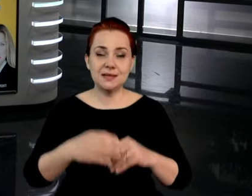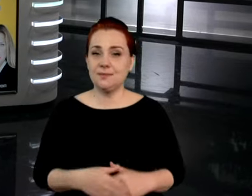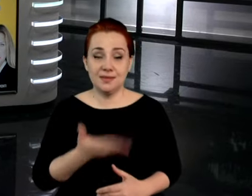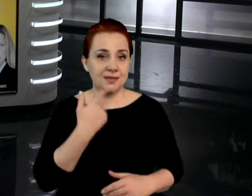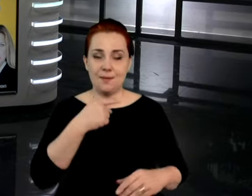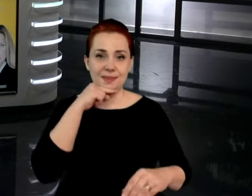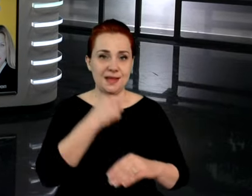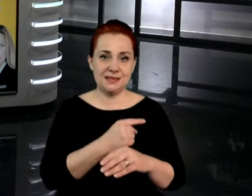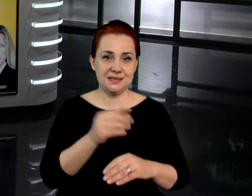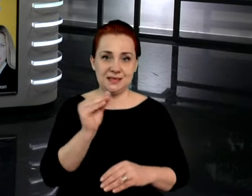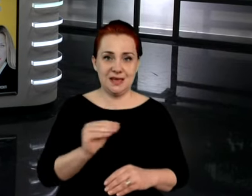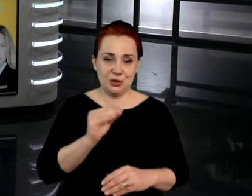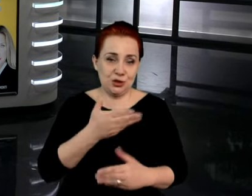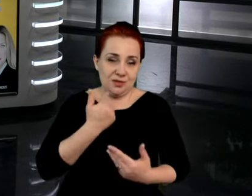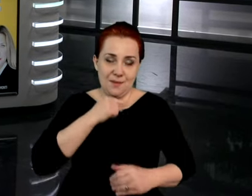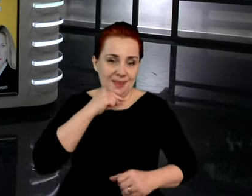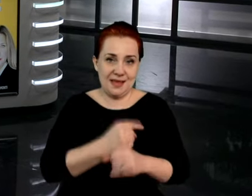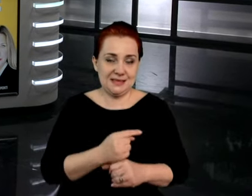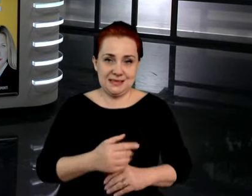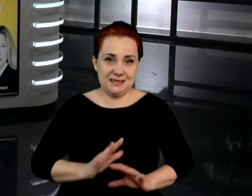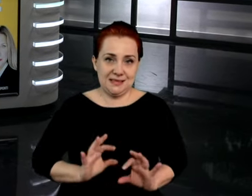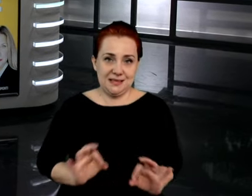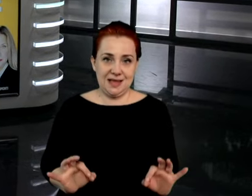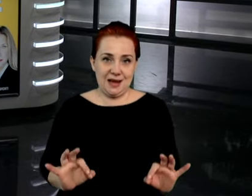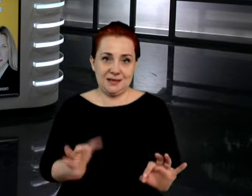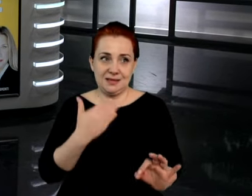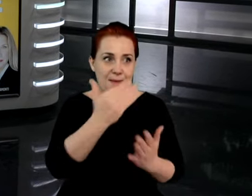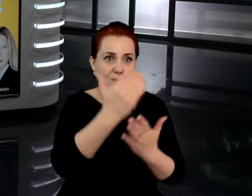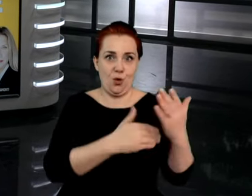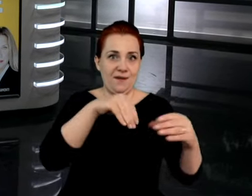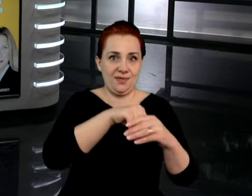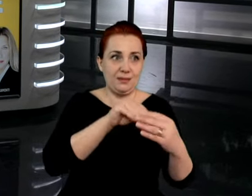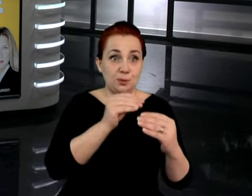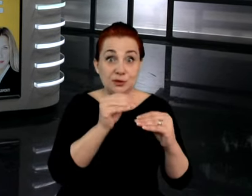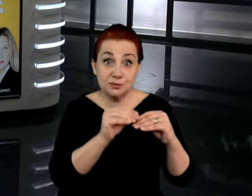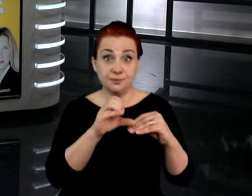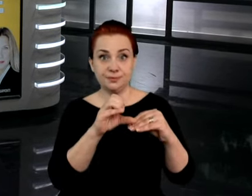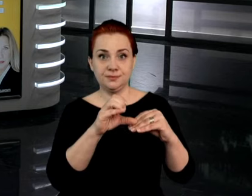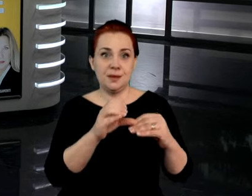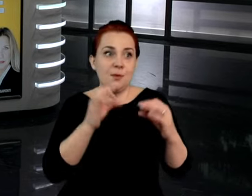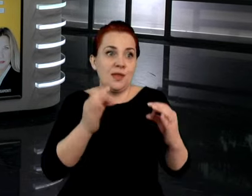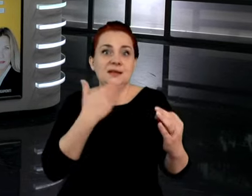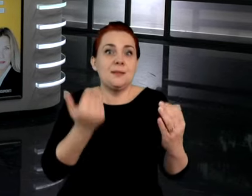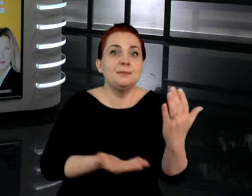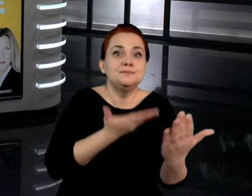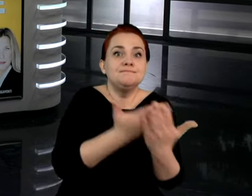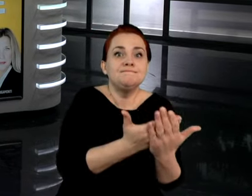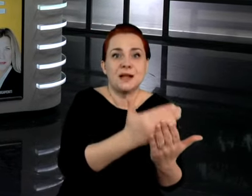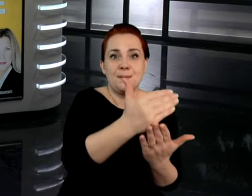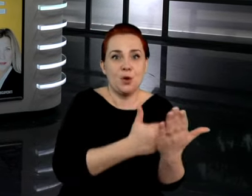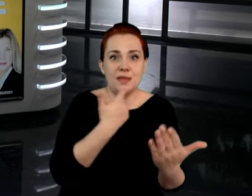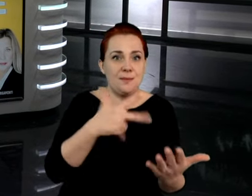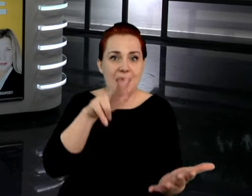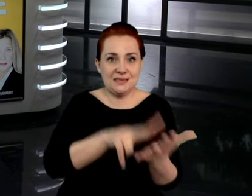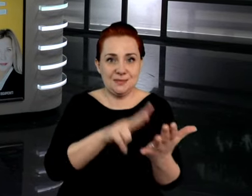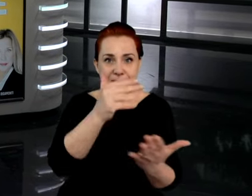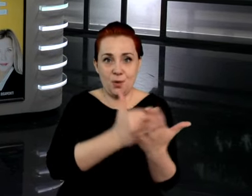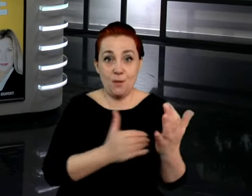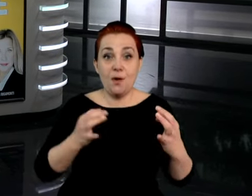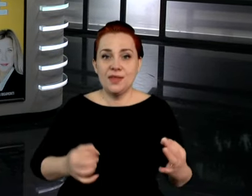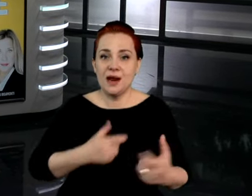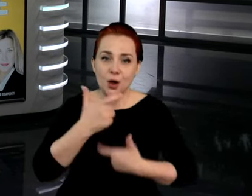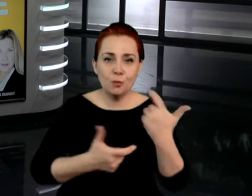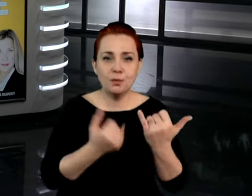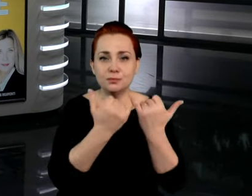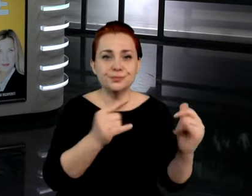programie? Nie ma, nie ma w programie. Bo nie ma w tej chwili przedstawionego programu i zaakceptowanego. My przecież w tej chwili prowadzimy całą serię